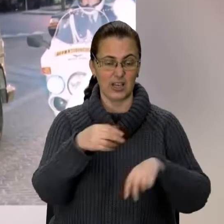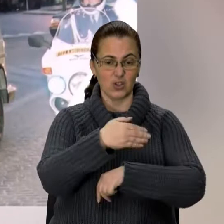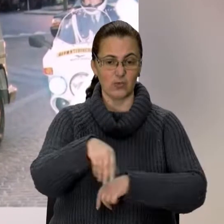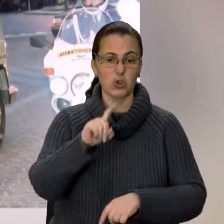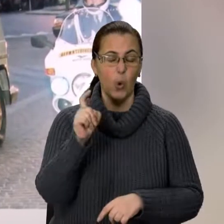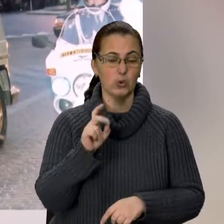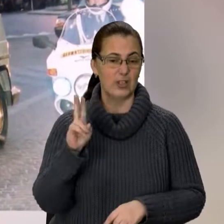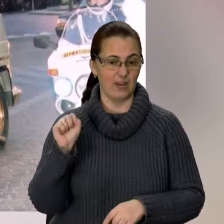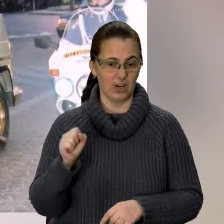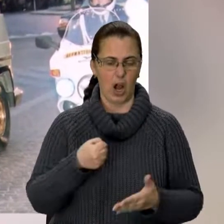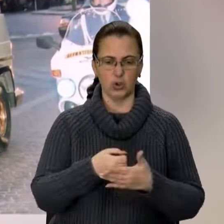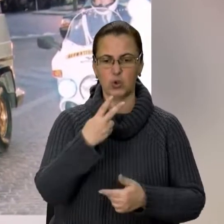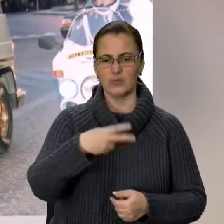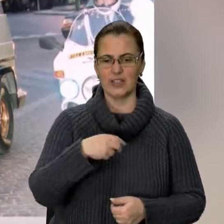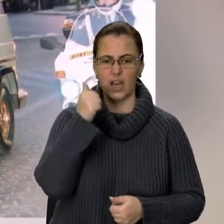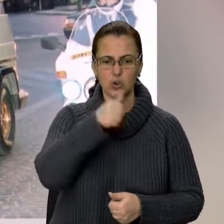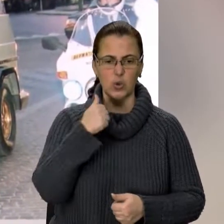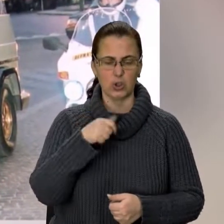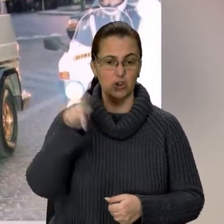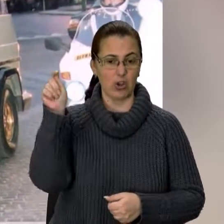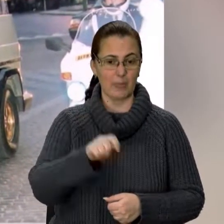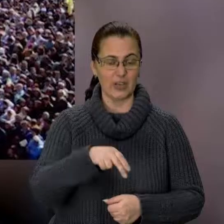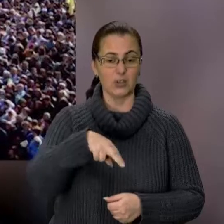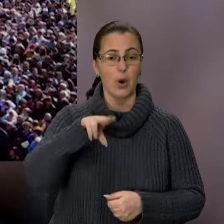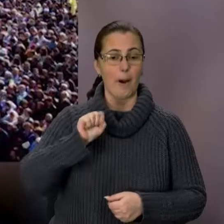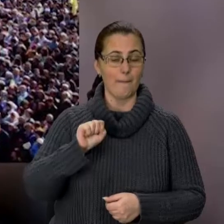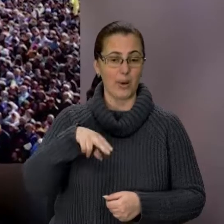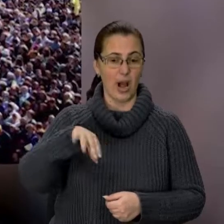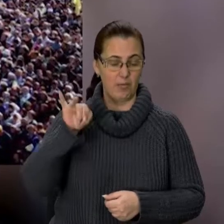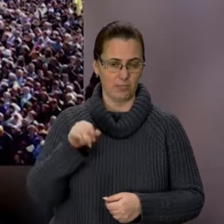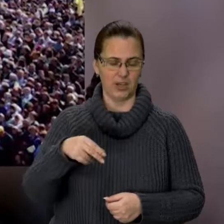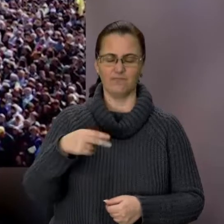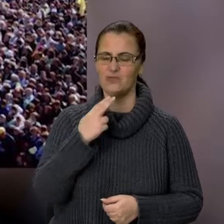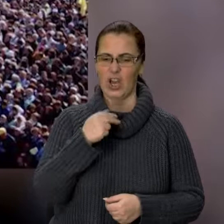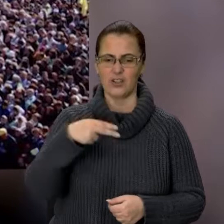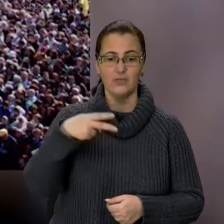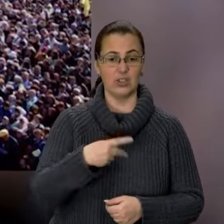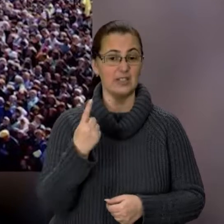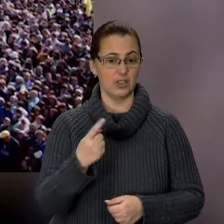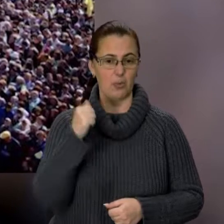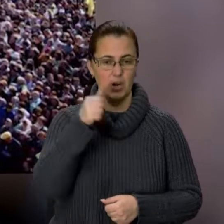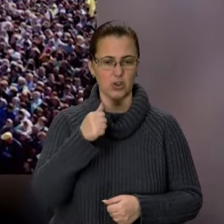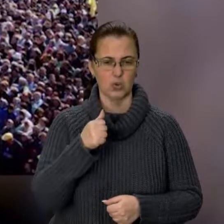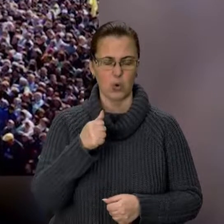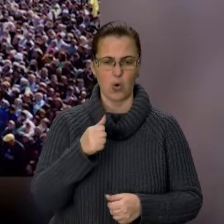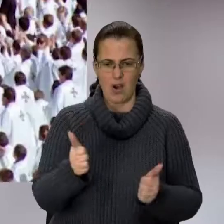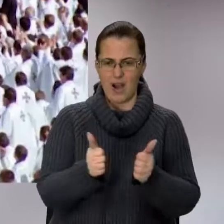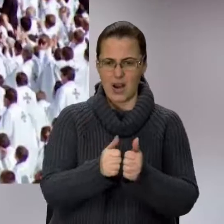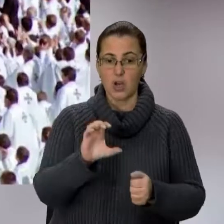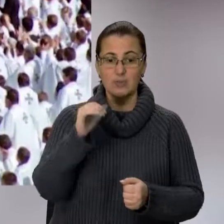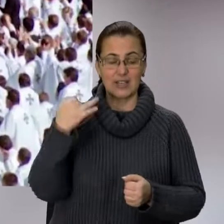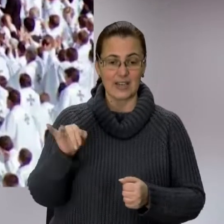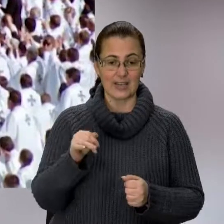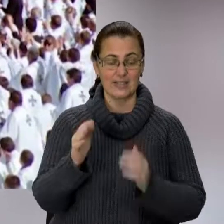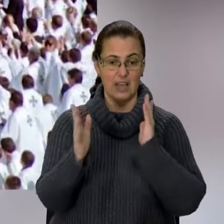До 20-ї річниці візиту понтифіка у наше місто. Це було у червні 2001-го. А територія Студмістечка Уку біля Стрийського